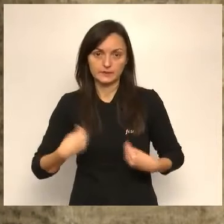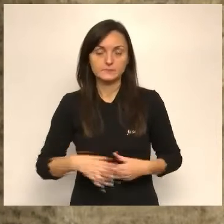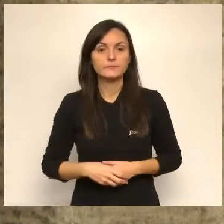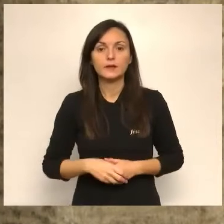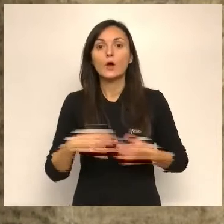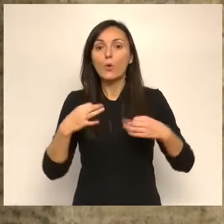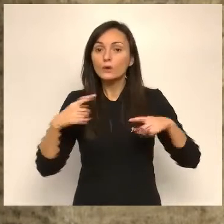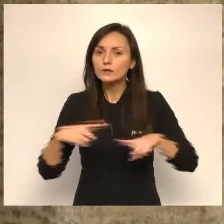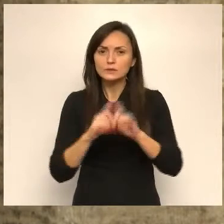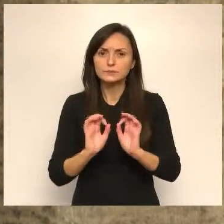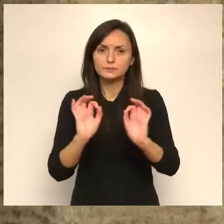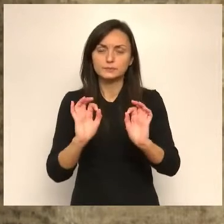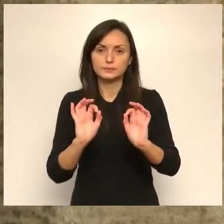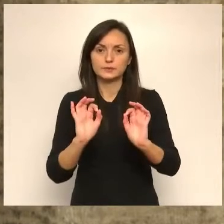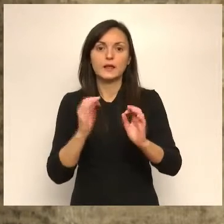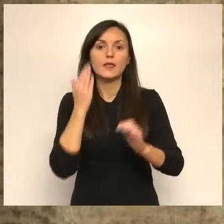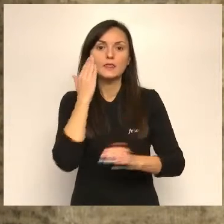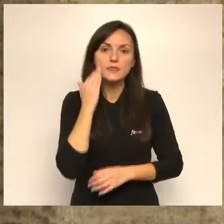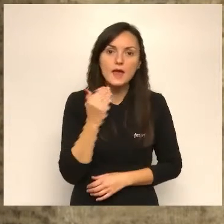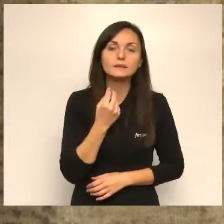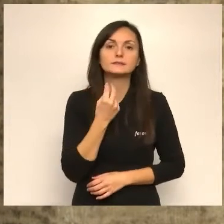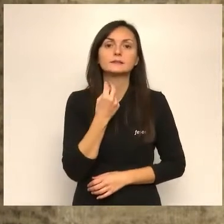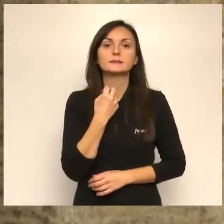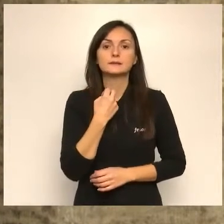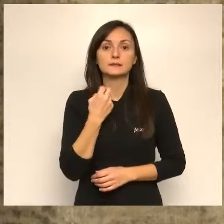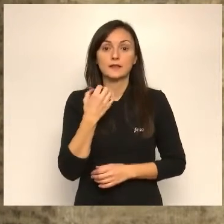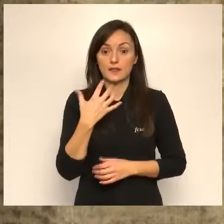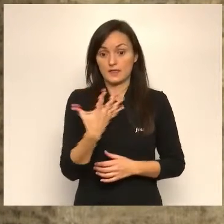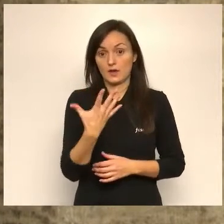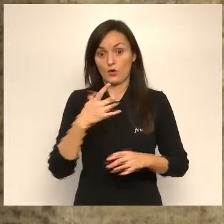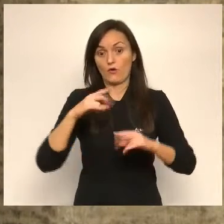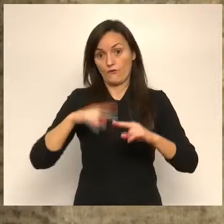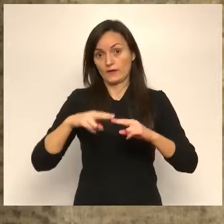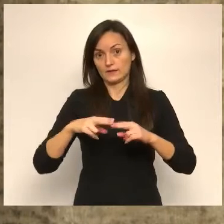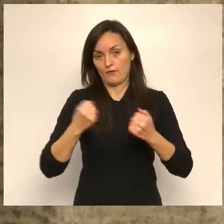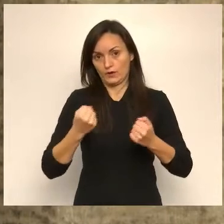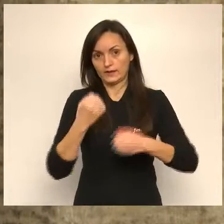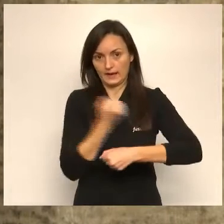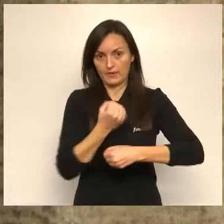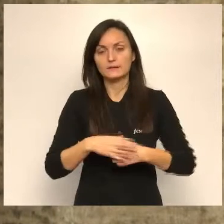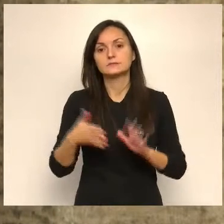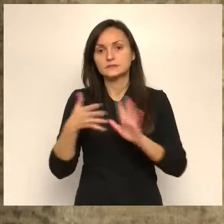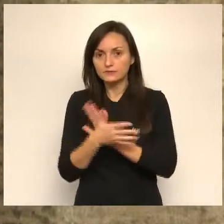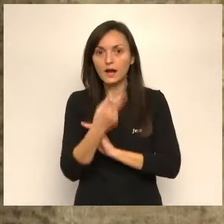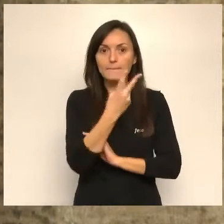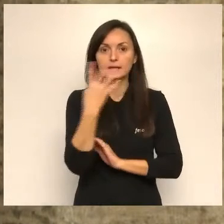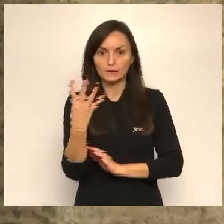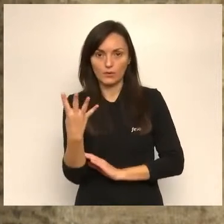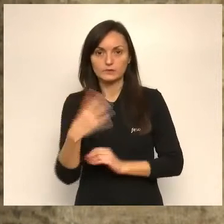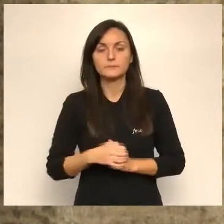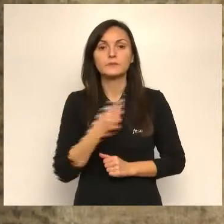excepcional. Durant els dies, els 5 dies de festa gran, és a dir, 24,